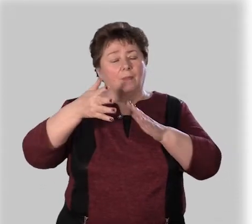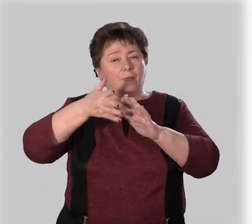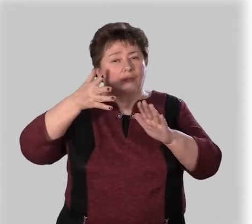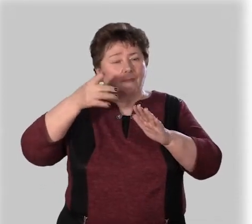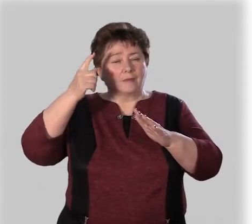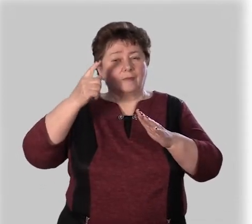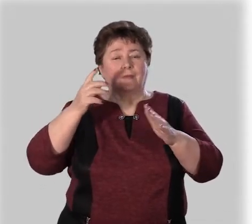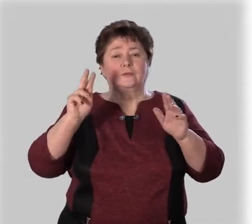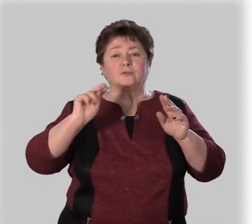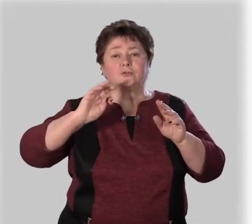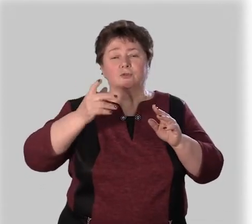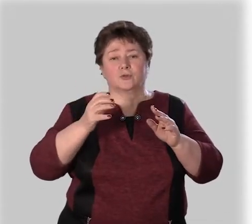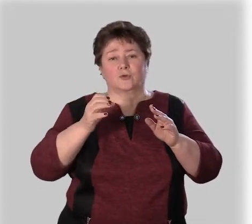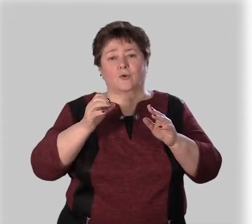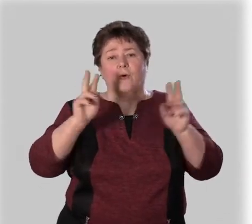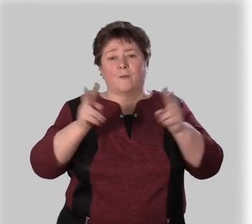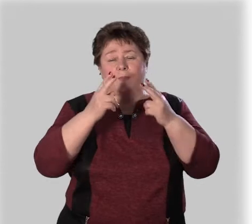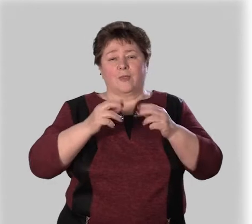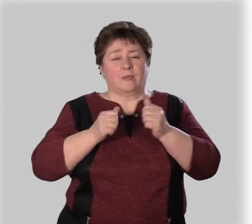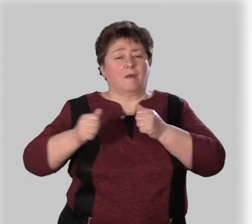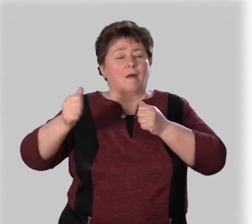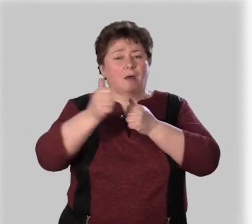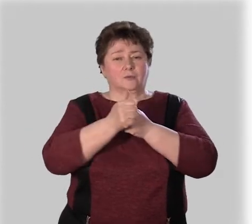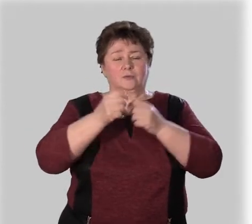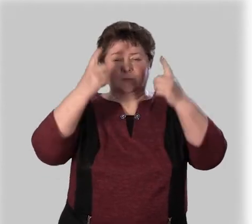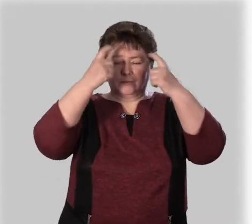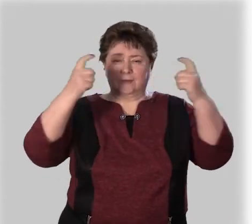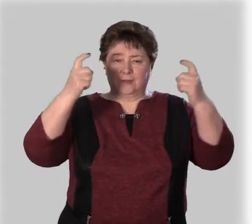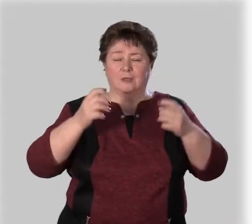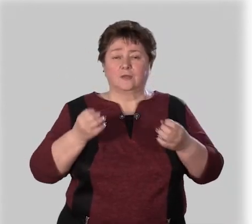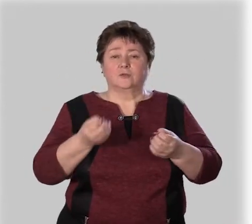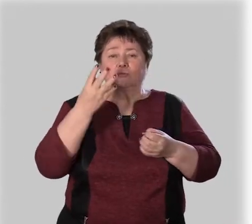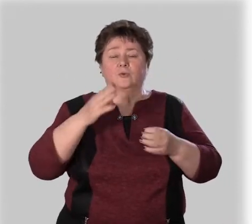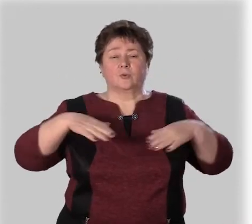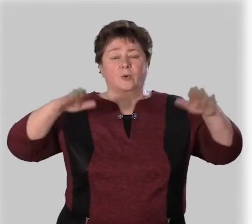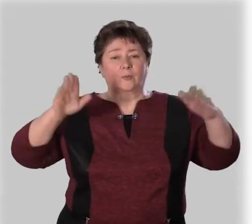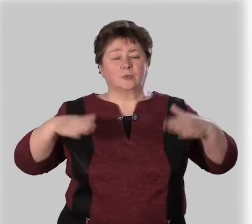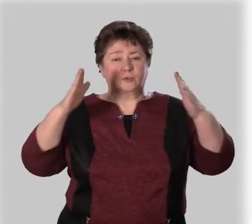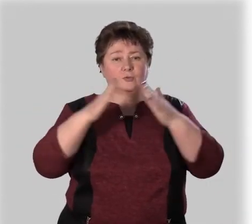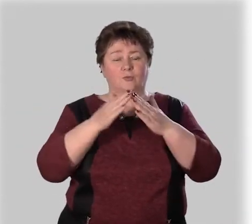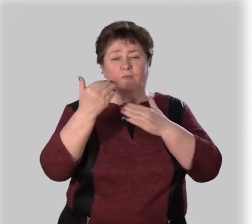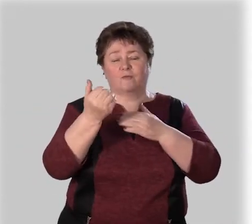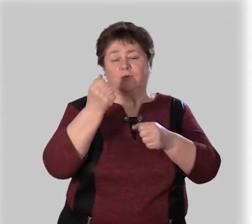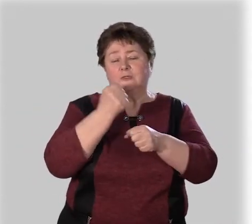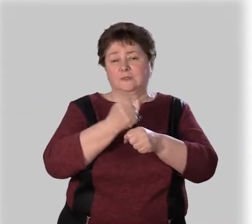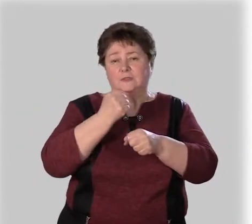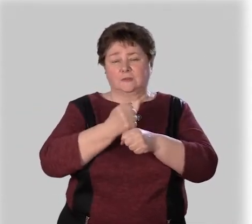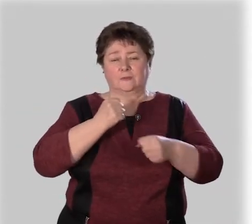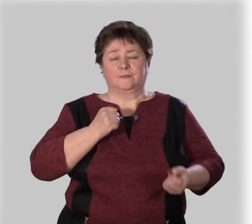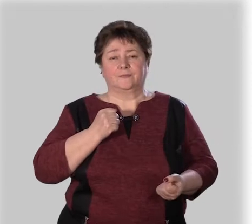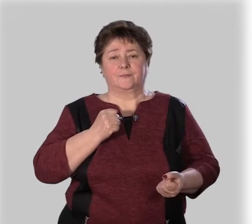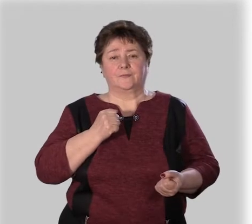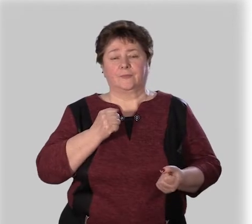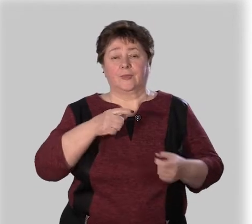Догадайтесь, чьё пение особенно славится? Сколько птичьих домиков вы